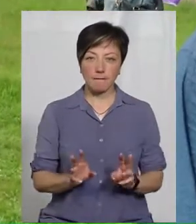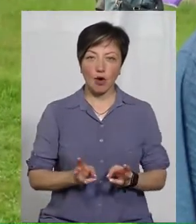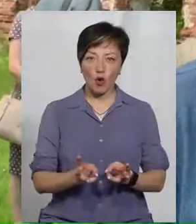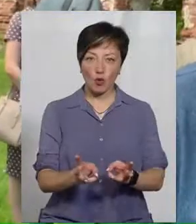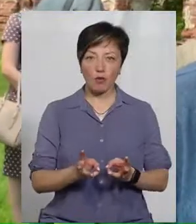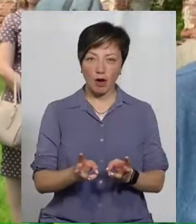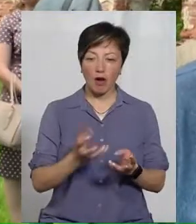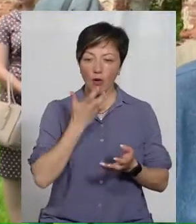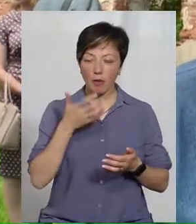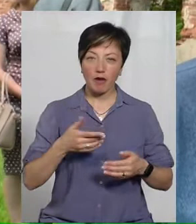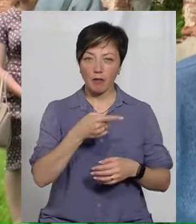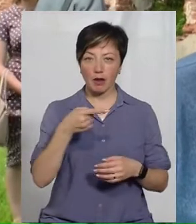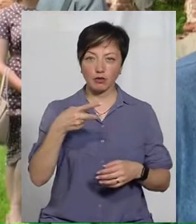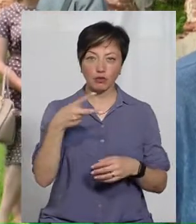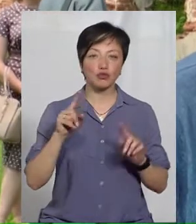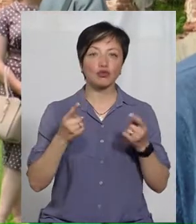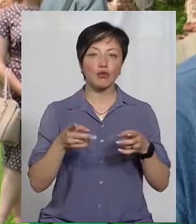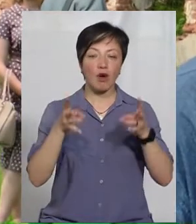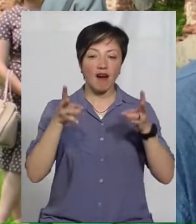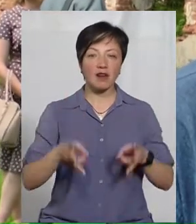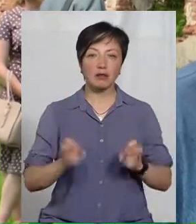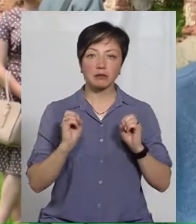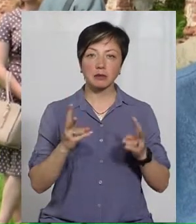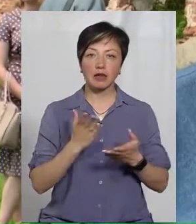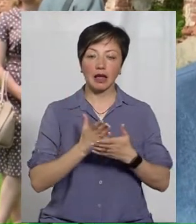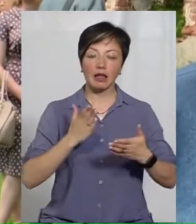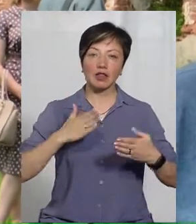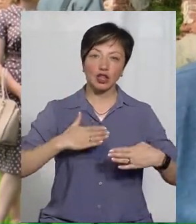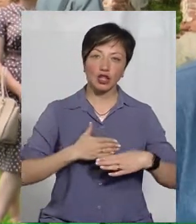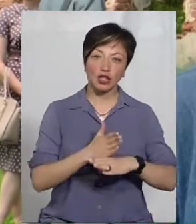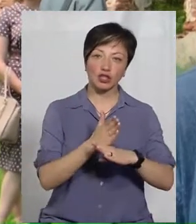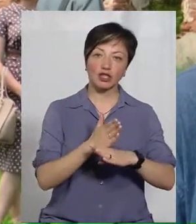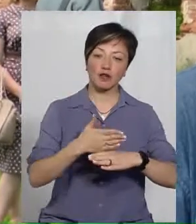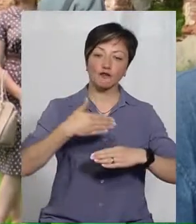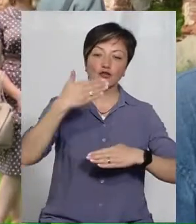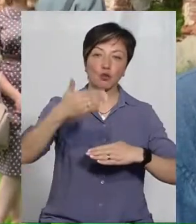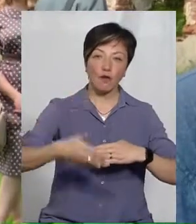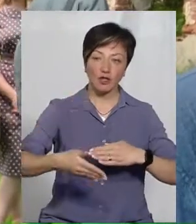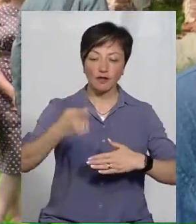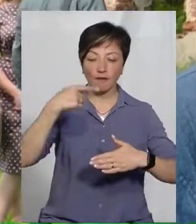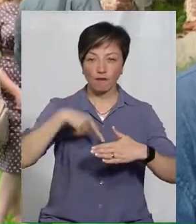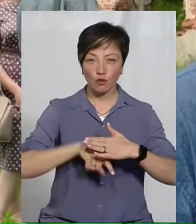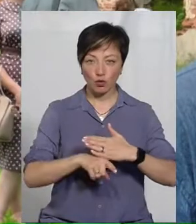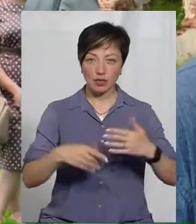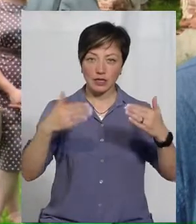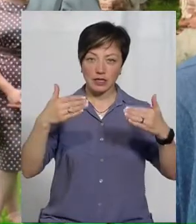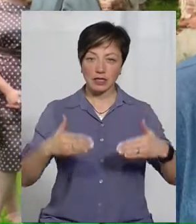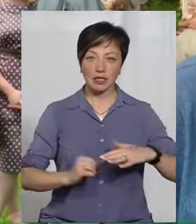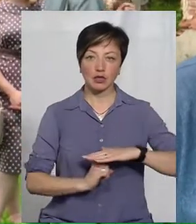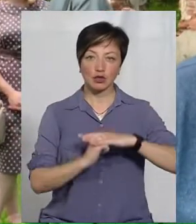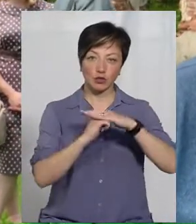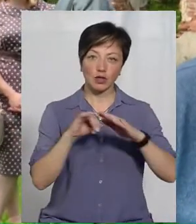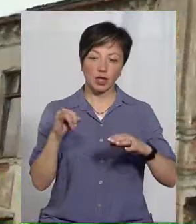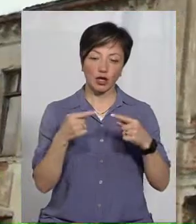другого поверху. Чому він є аварійно-небезпечним? Тому що є тріщини як в капітальних зовнішніх стінах, так і внутрішніх несучих і